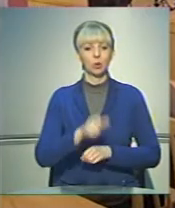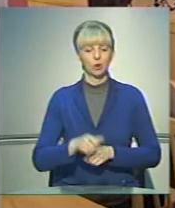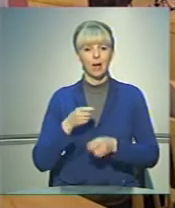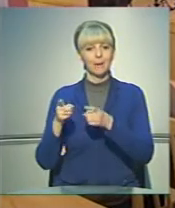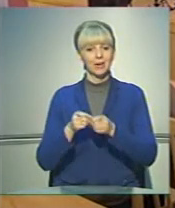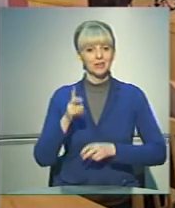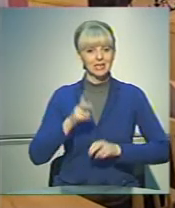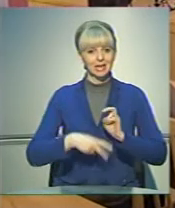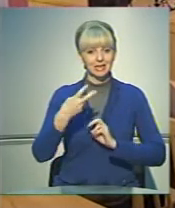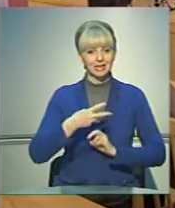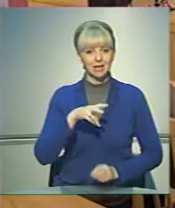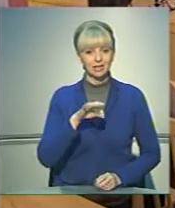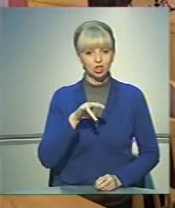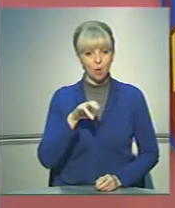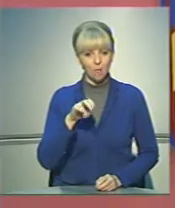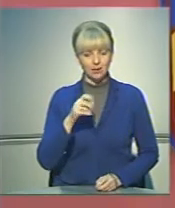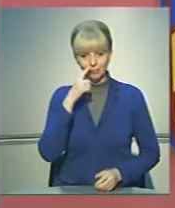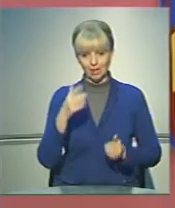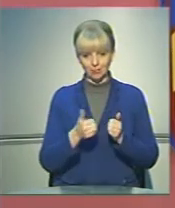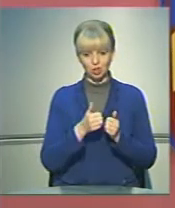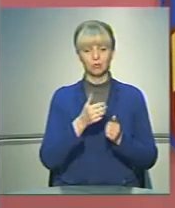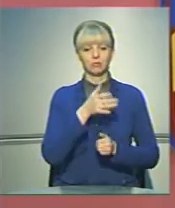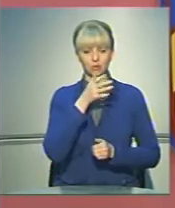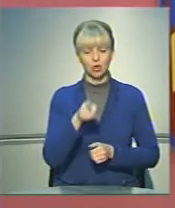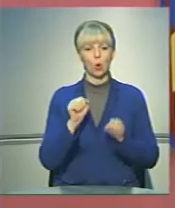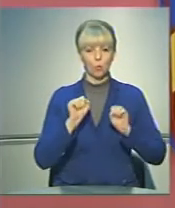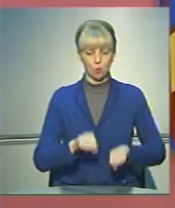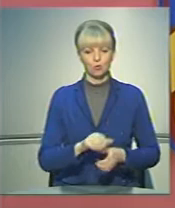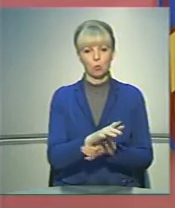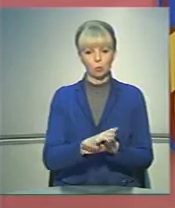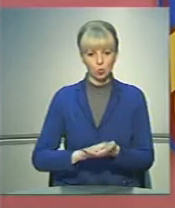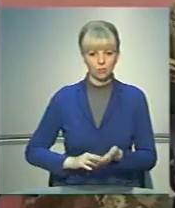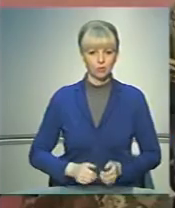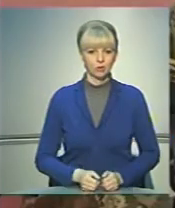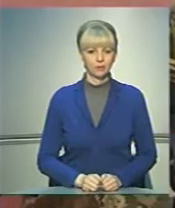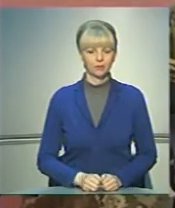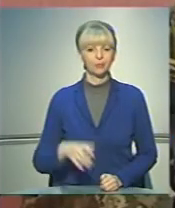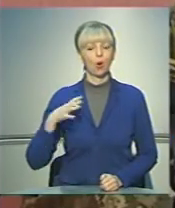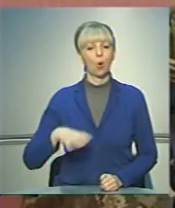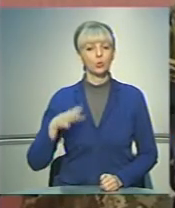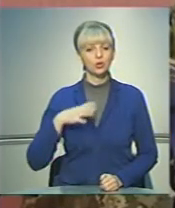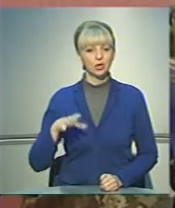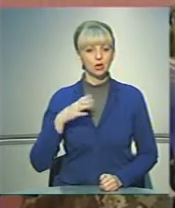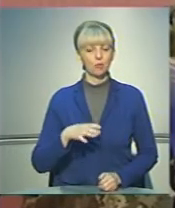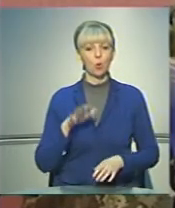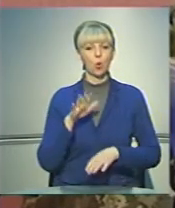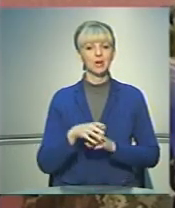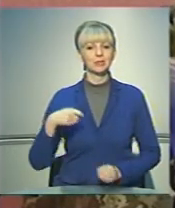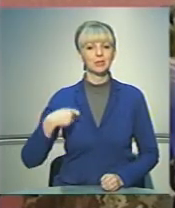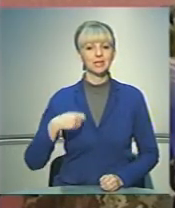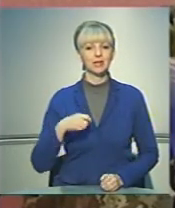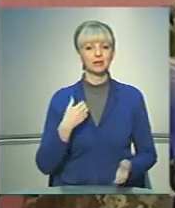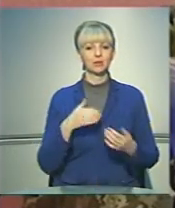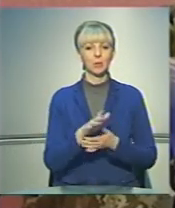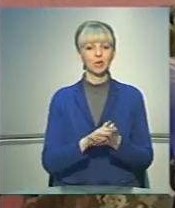призов закінчився 30 листопада, вже найближчим часом його можуть продовжити. Очікуємо указу президента